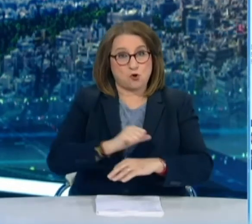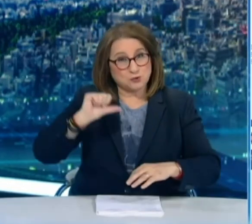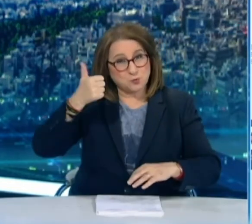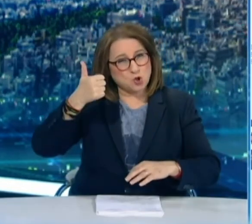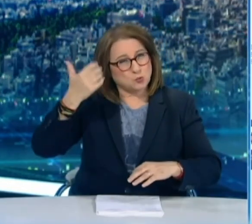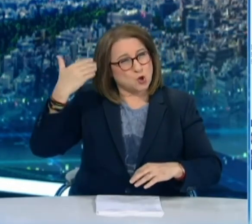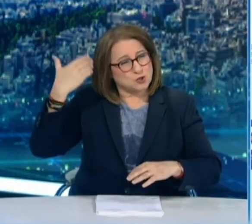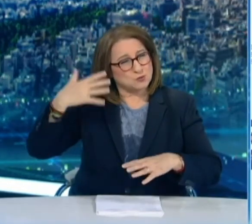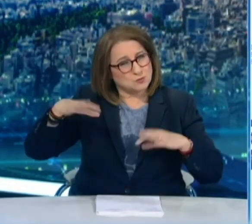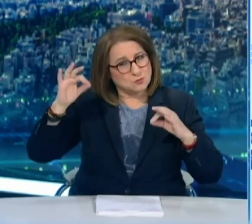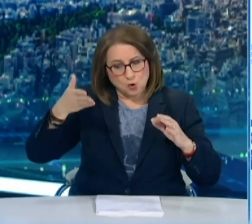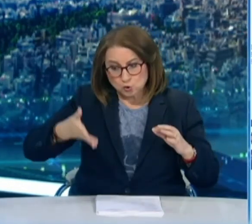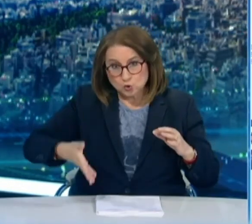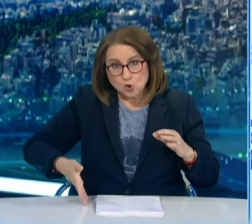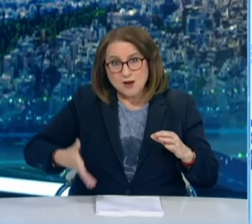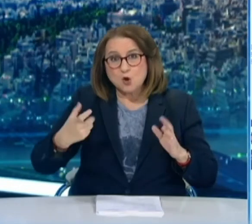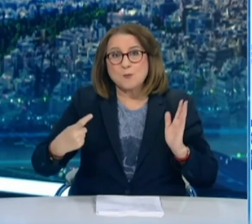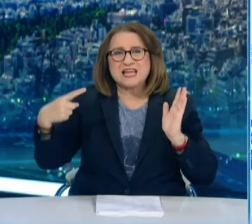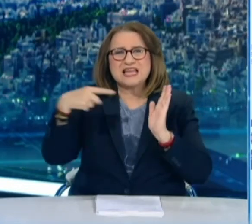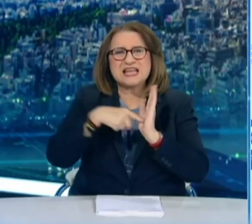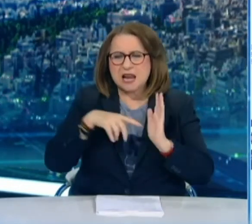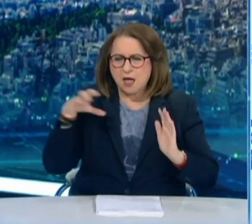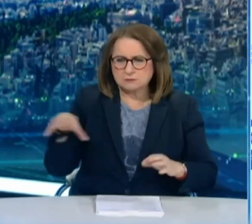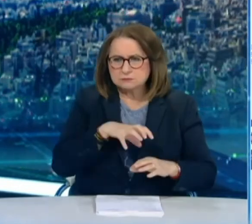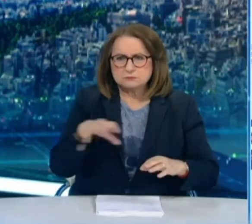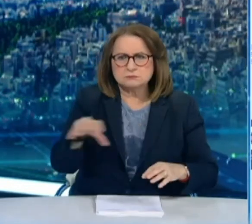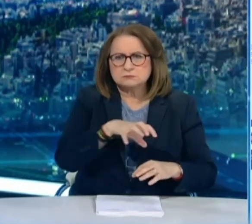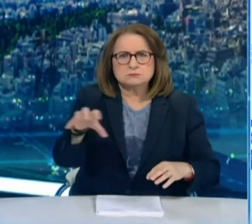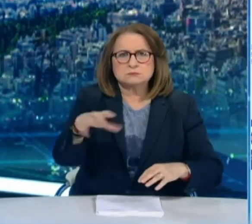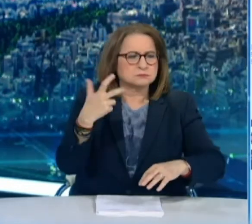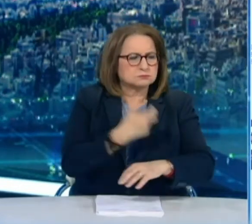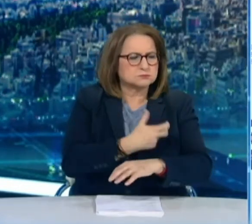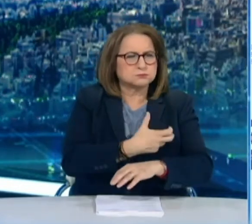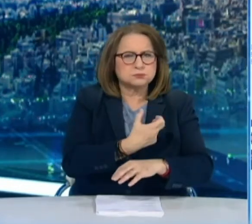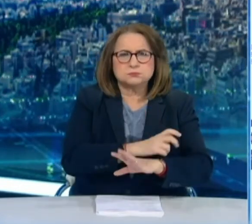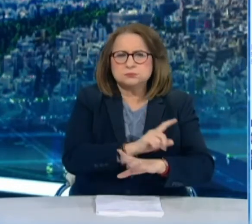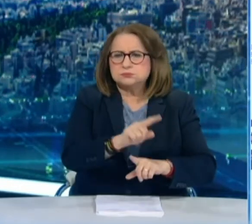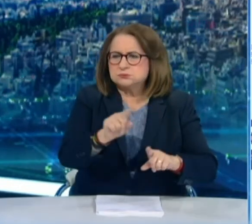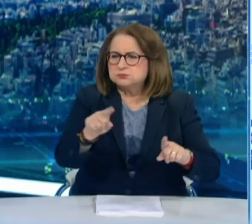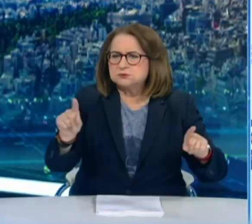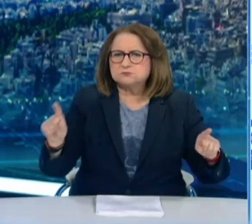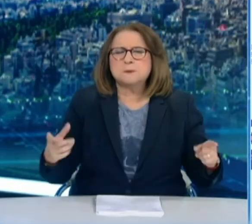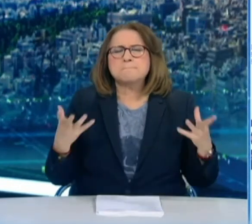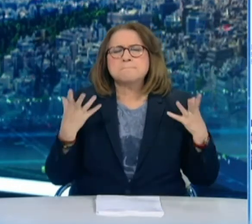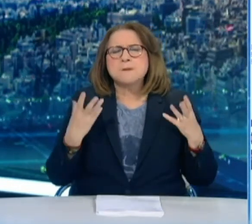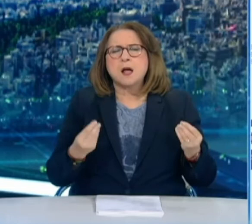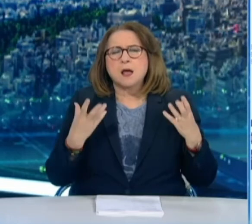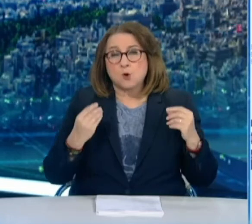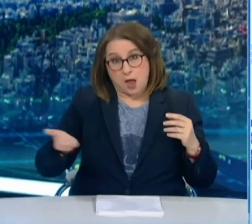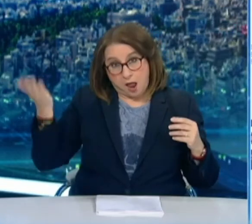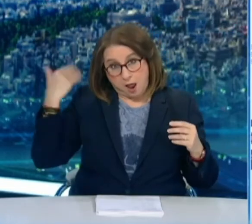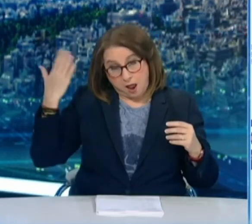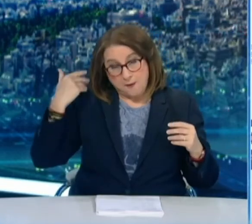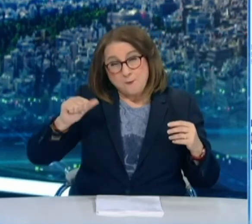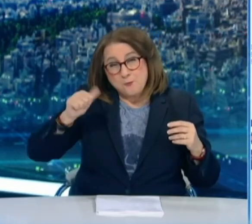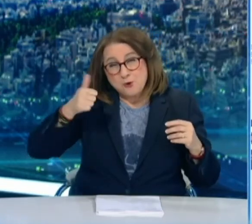εμβολιαστικά κέντρα που έχουμε φτάσει, στις οριζόντες και κάθετες επιχειρήσεις που κάνουμε εμβολιασμού καθολικά